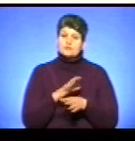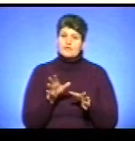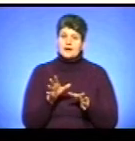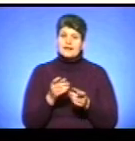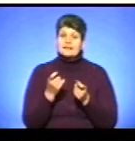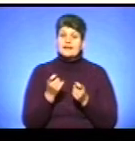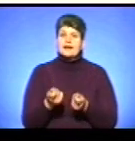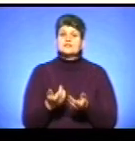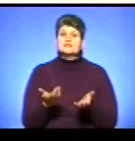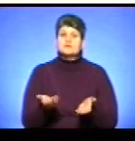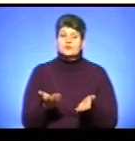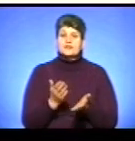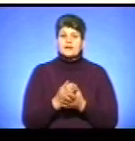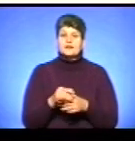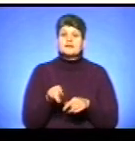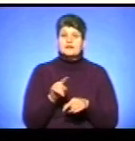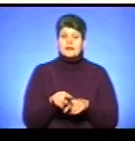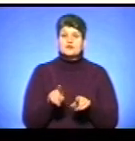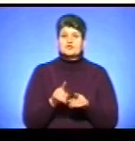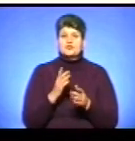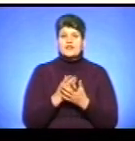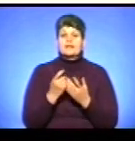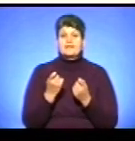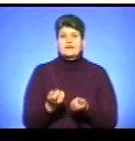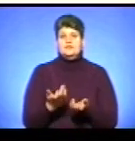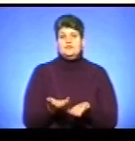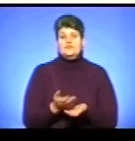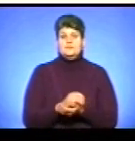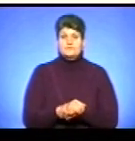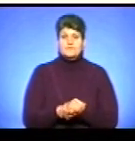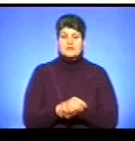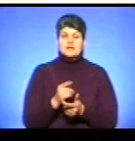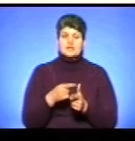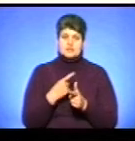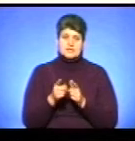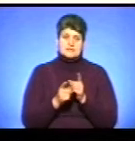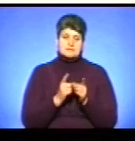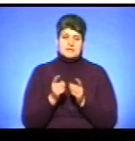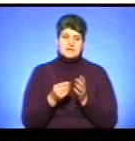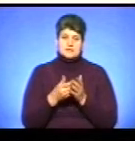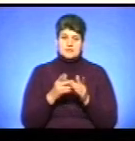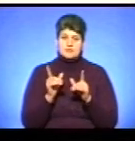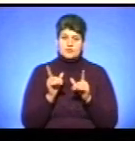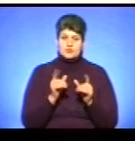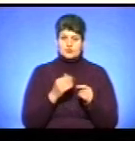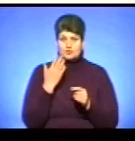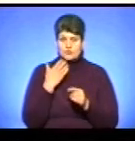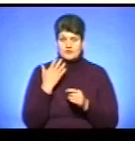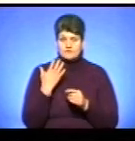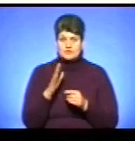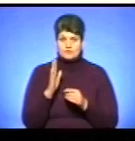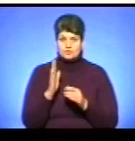дешево, дешево є те, що є за дешево. Чи зміняться тарифи на проїзд, оплату проїзду, коли вже почнуть